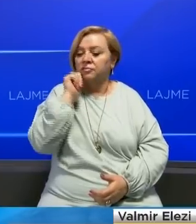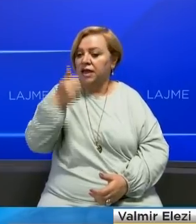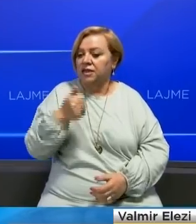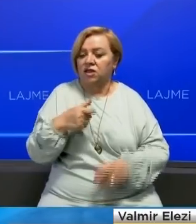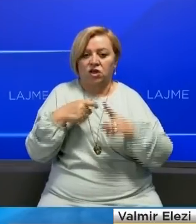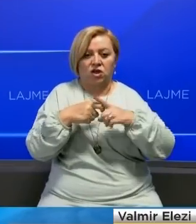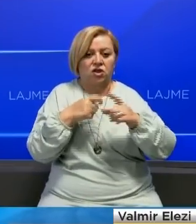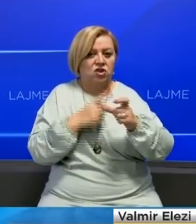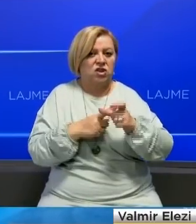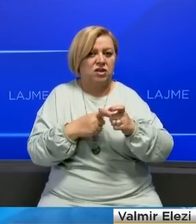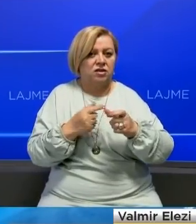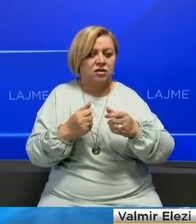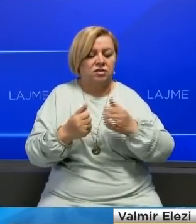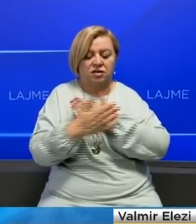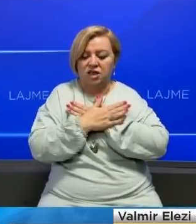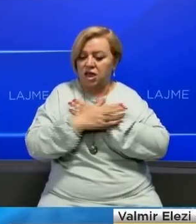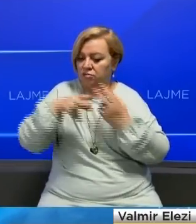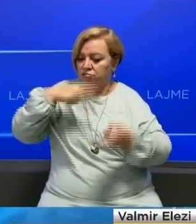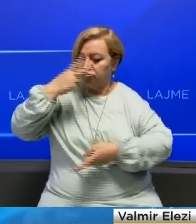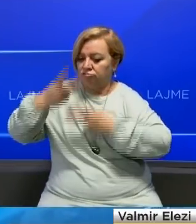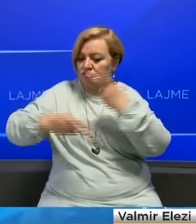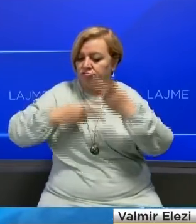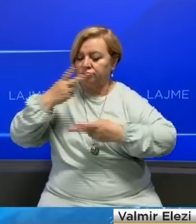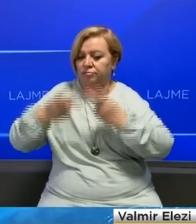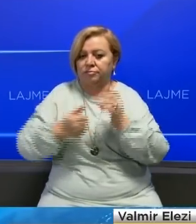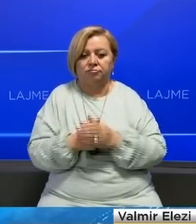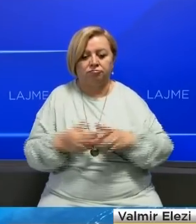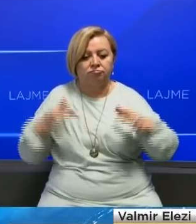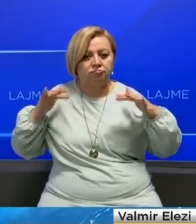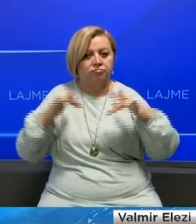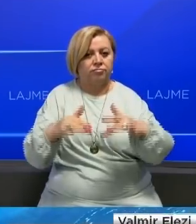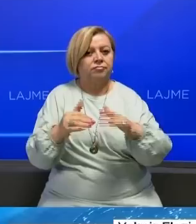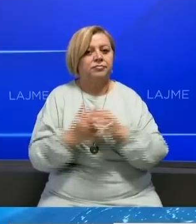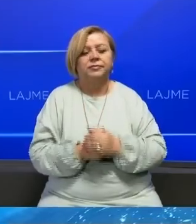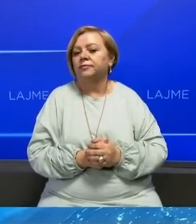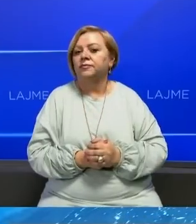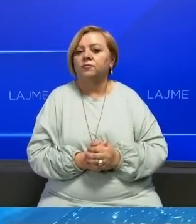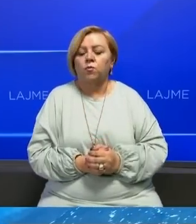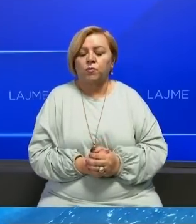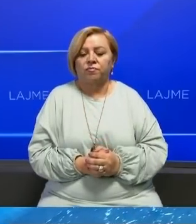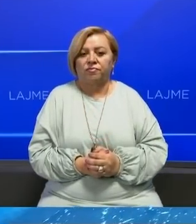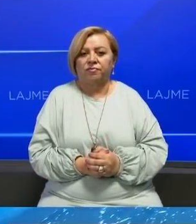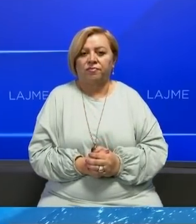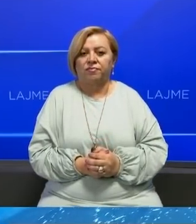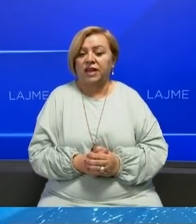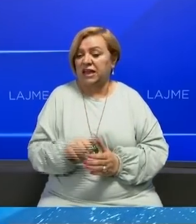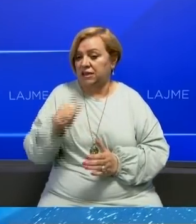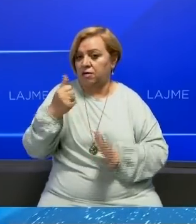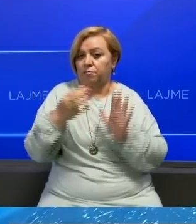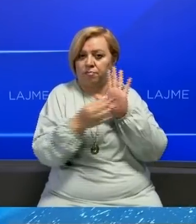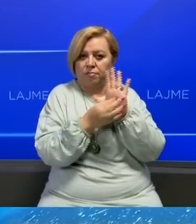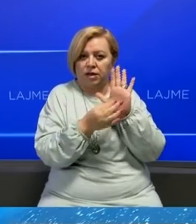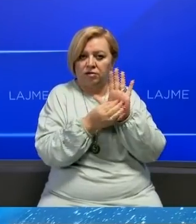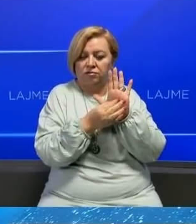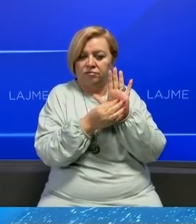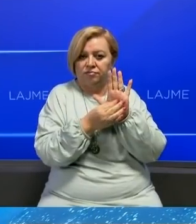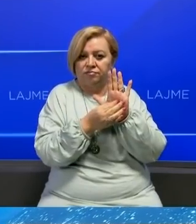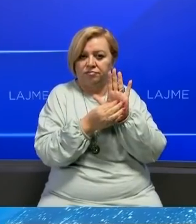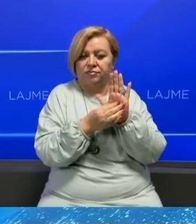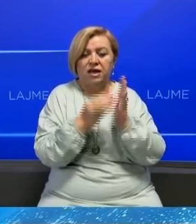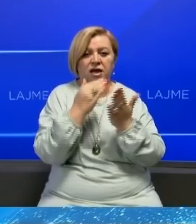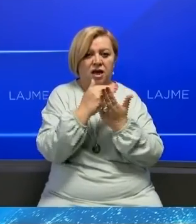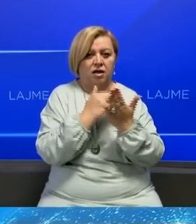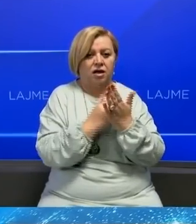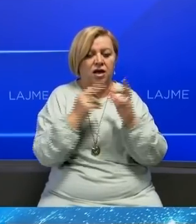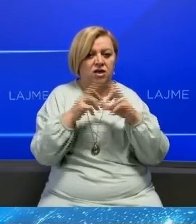Komisioni qëndëror i zgjedhjive do të mbledhët dhe naturirës se njëra nga pikat e rëndit të